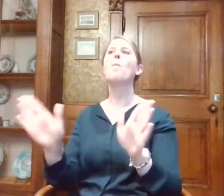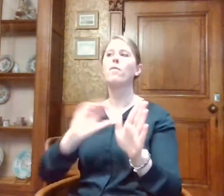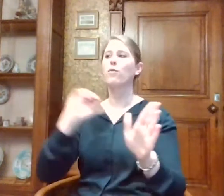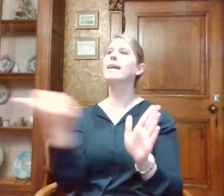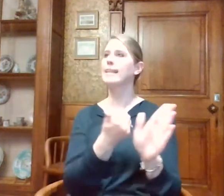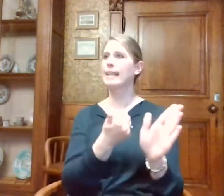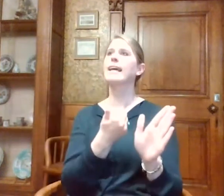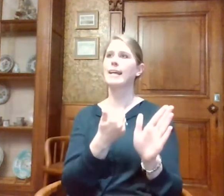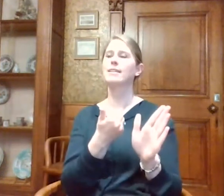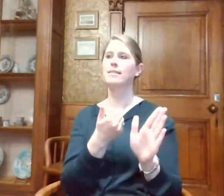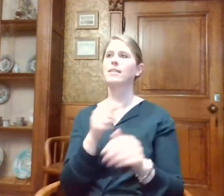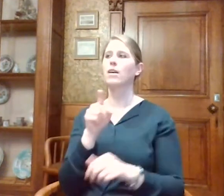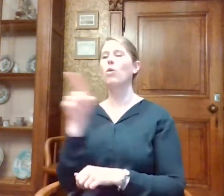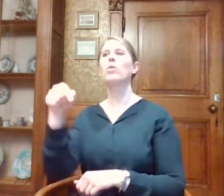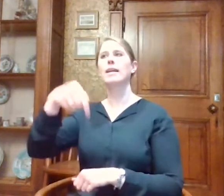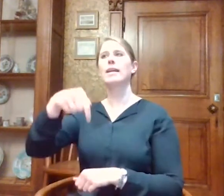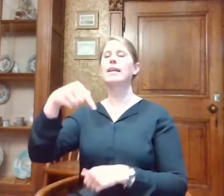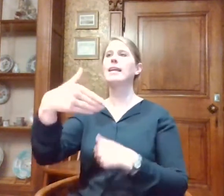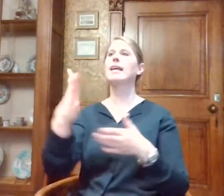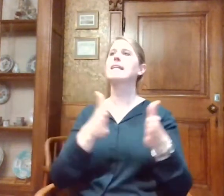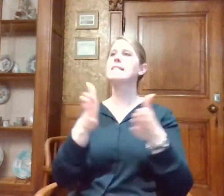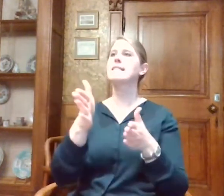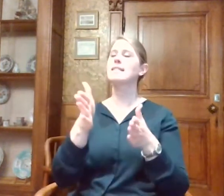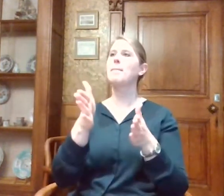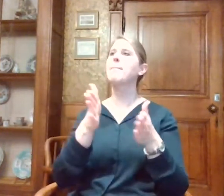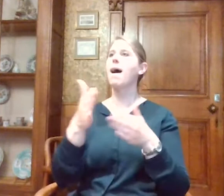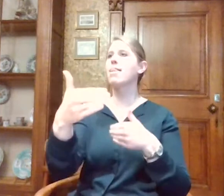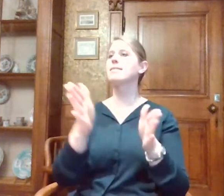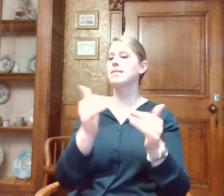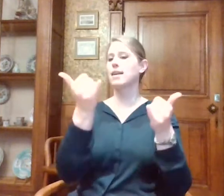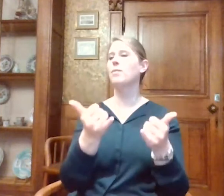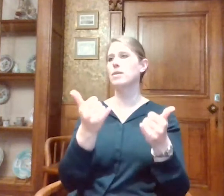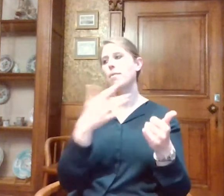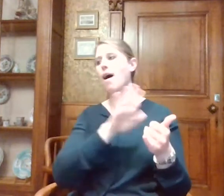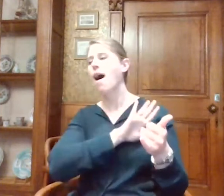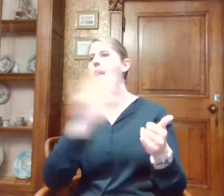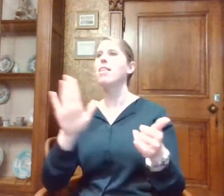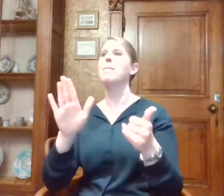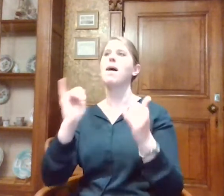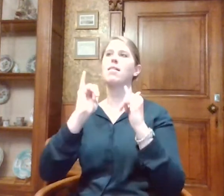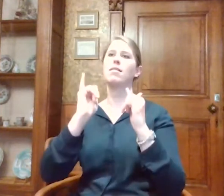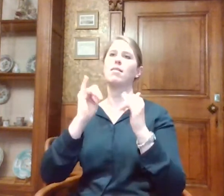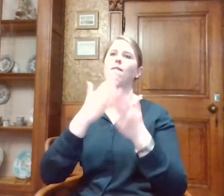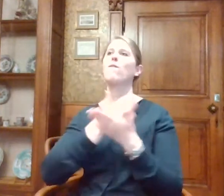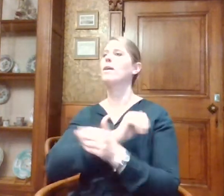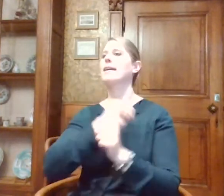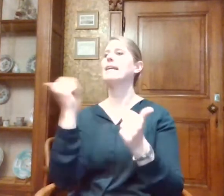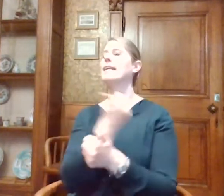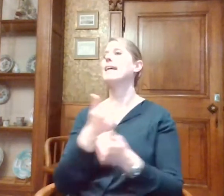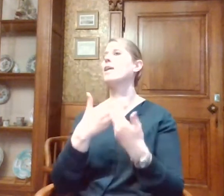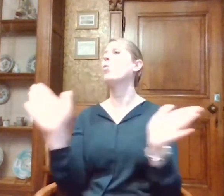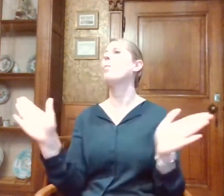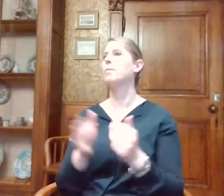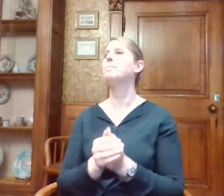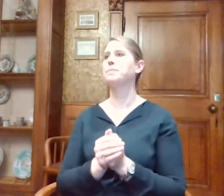hier aanwezig. We konden niet bij de andere sessies zijn. Maar die zullen dus ook allemaal beschikbaar worden gemaakt. Zodat jullie ook die achteraf nog